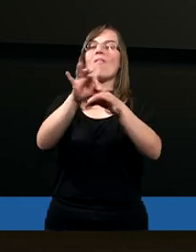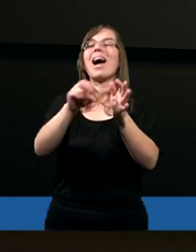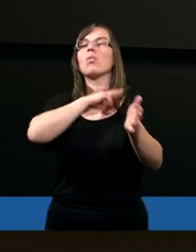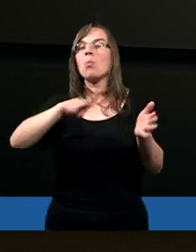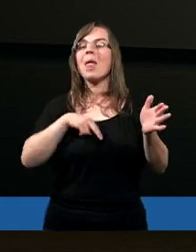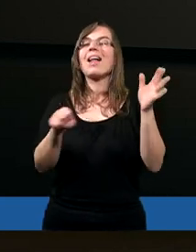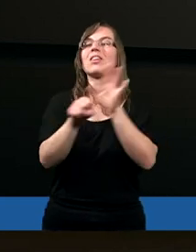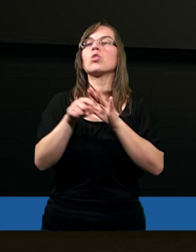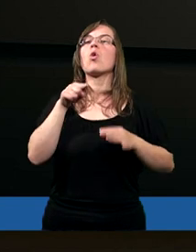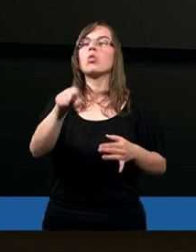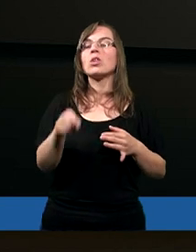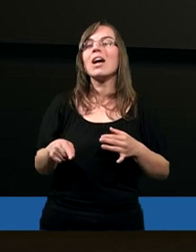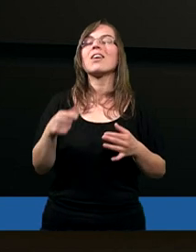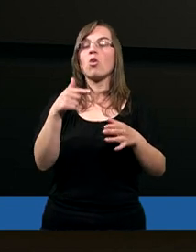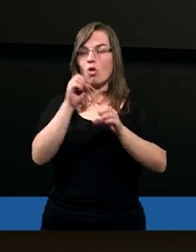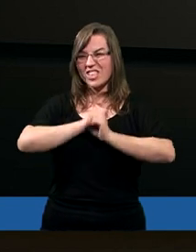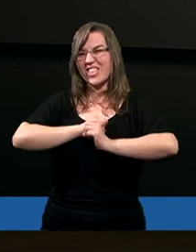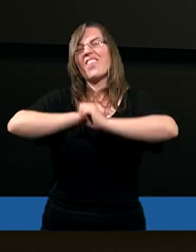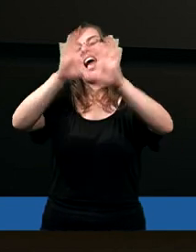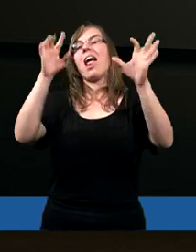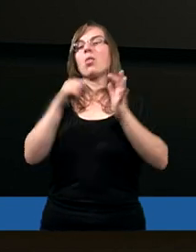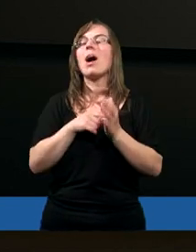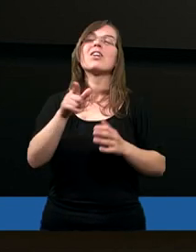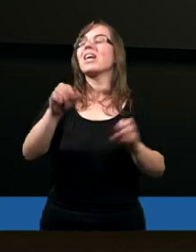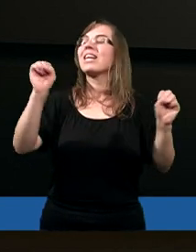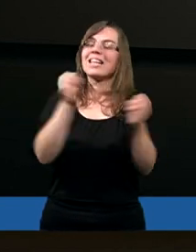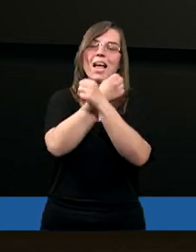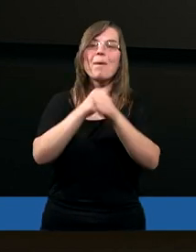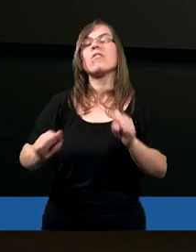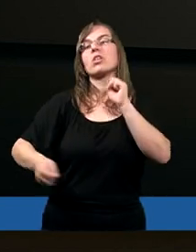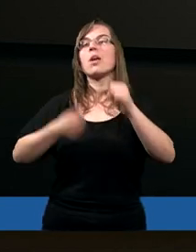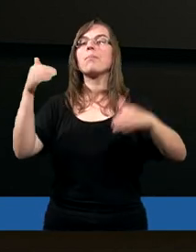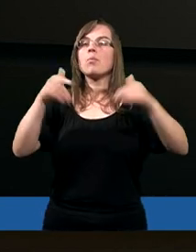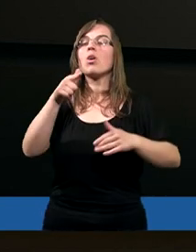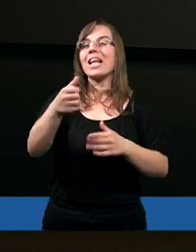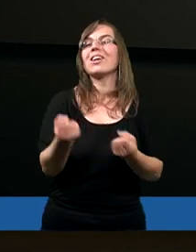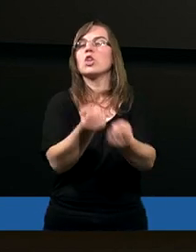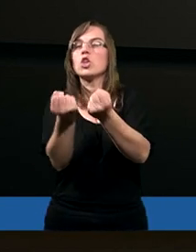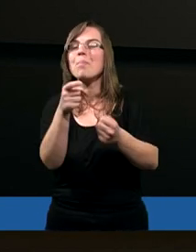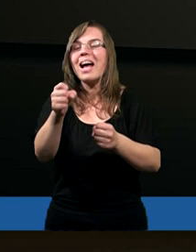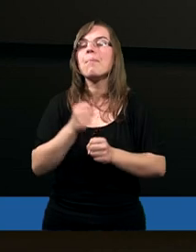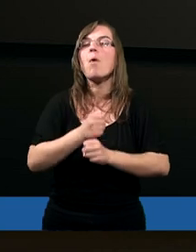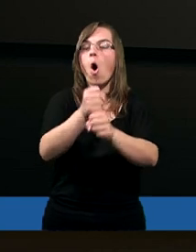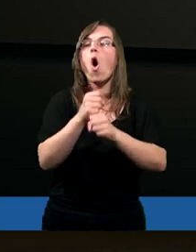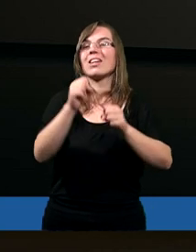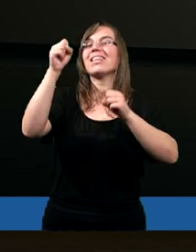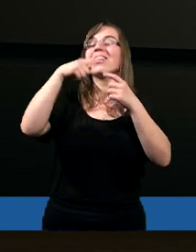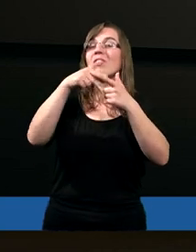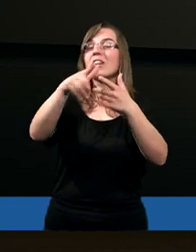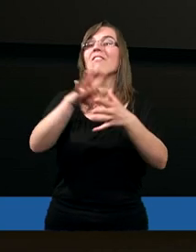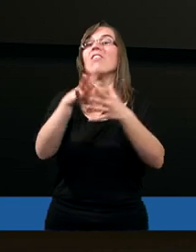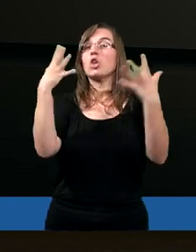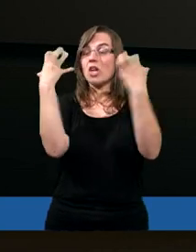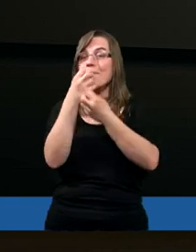tego wielkiego światła, i to jest właśnie niesamowite, żebyśmy mogli trzymać się tej pochodni w tej właśnie